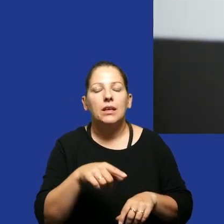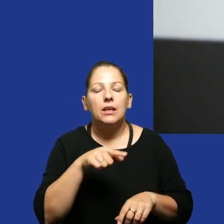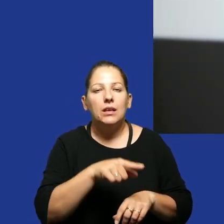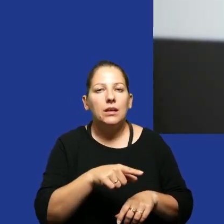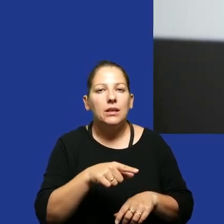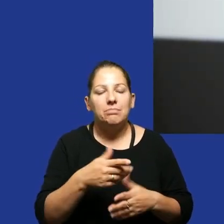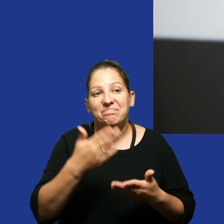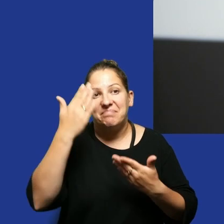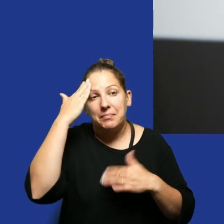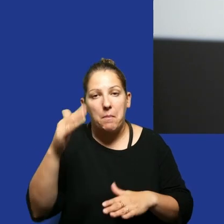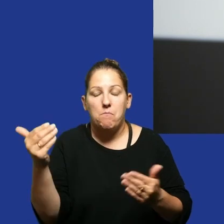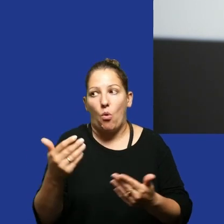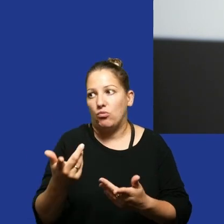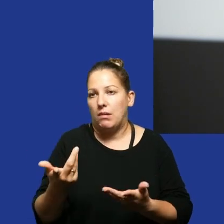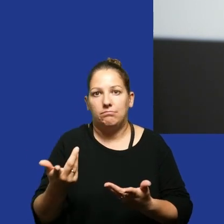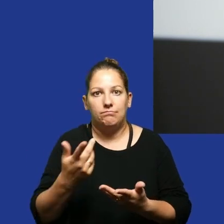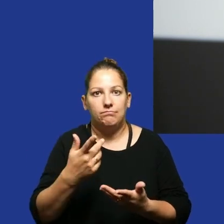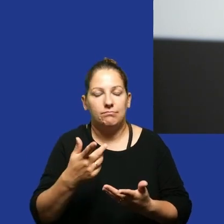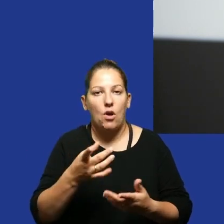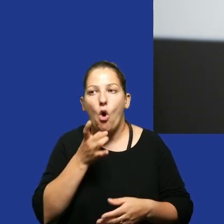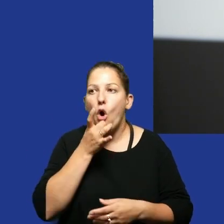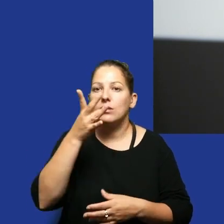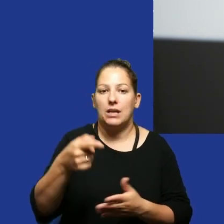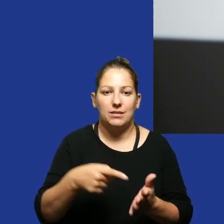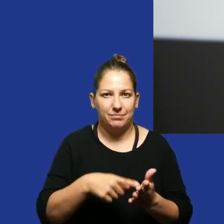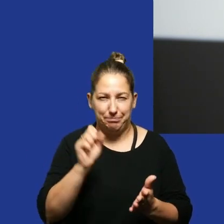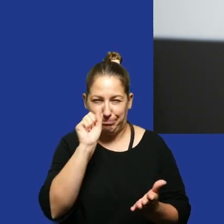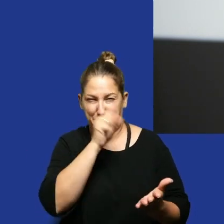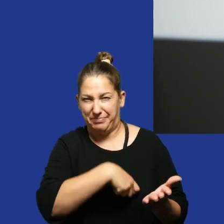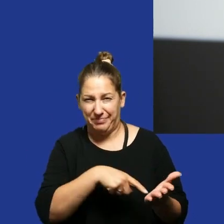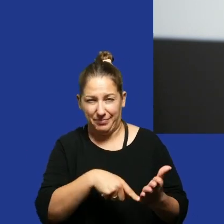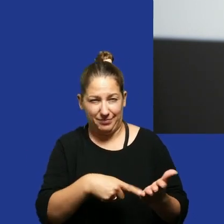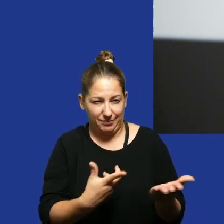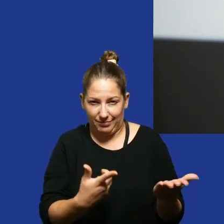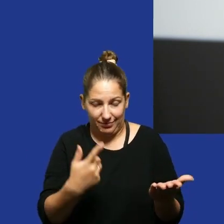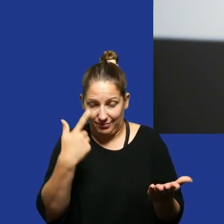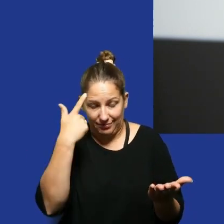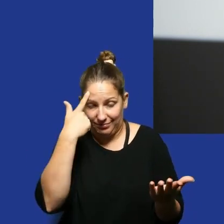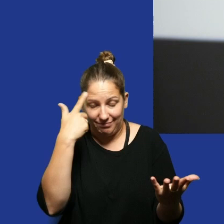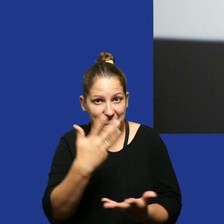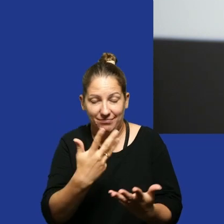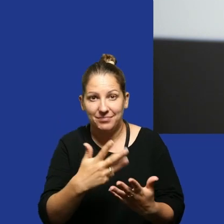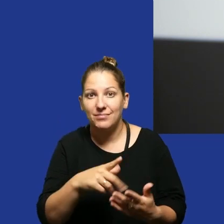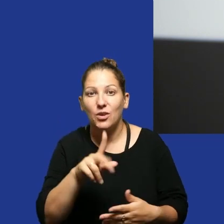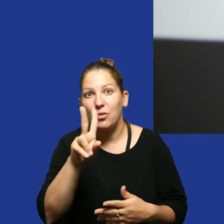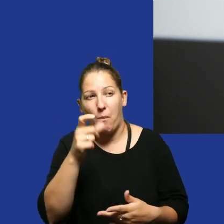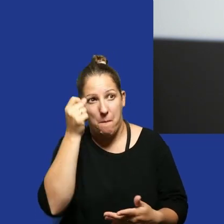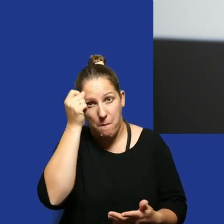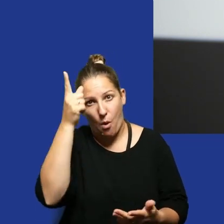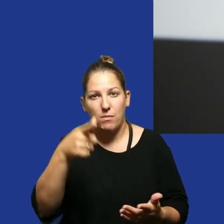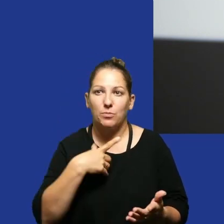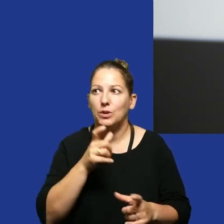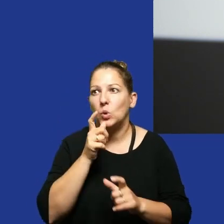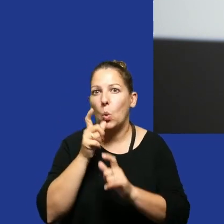dnia, ani godziny, bo można dostać akt oskarżenia o taką bzdurę, że to się w głowie nie mieści, że ktoś w ogóle wpadł na pomysł,